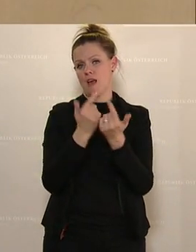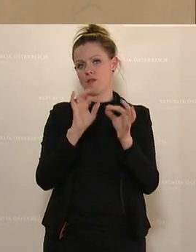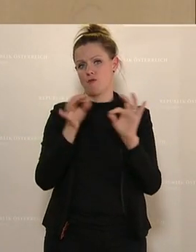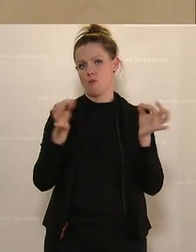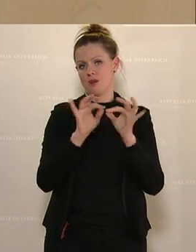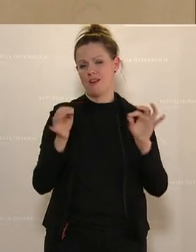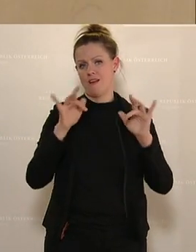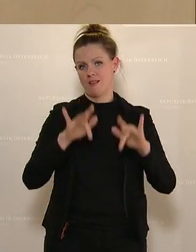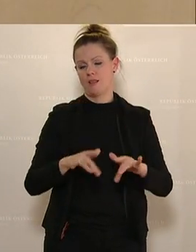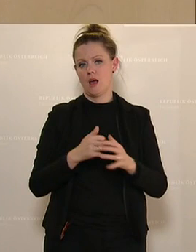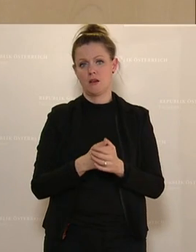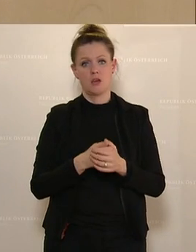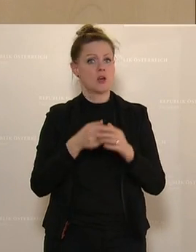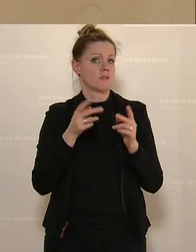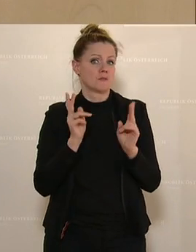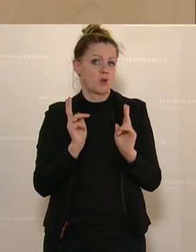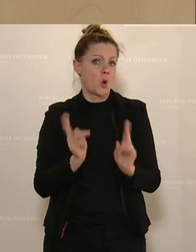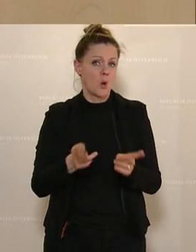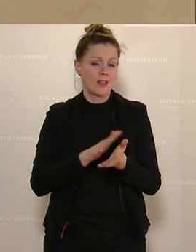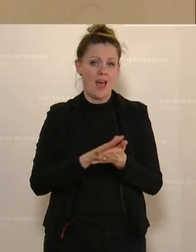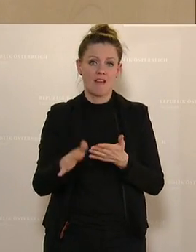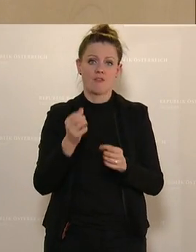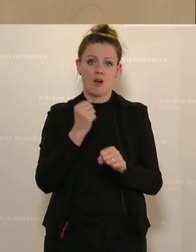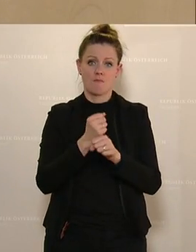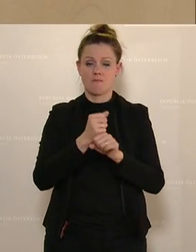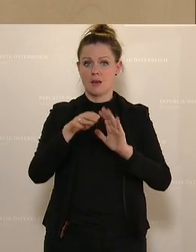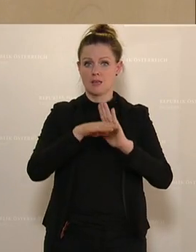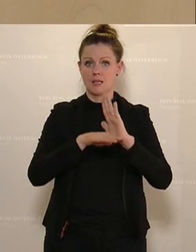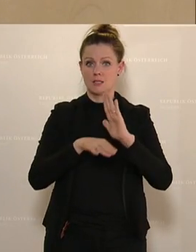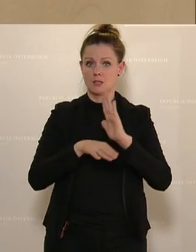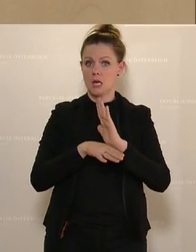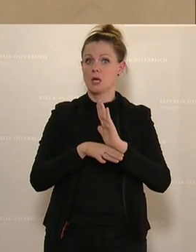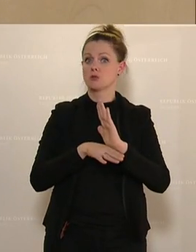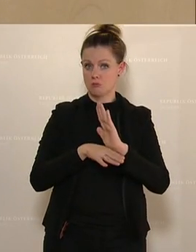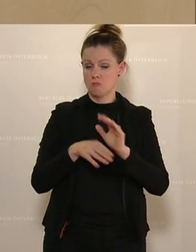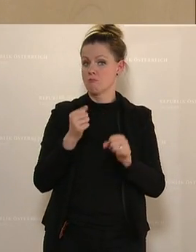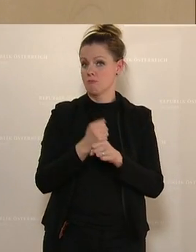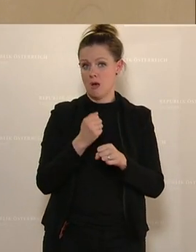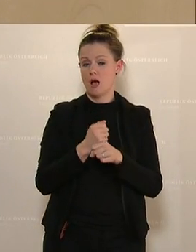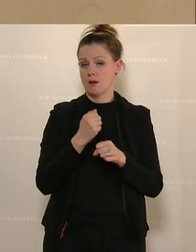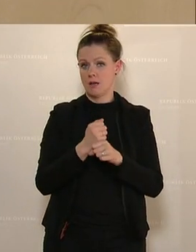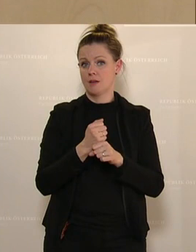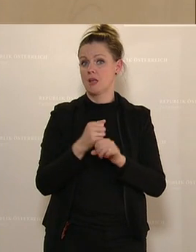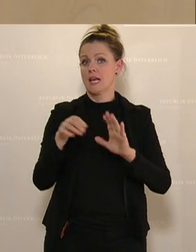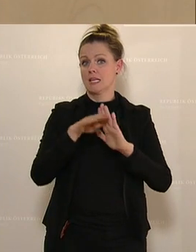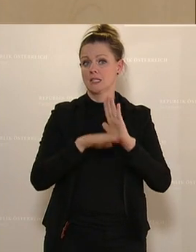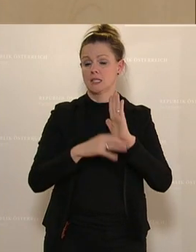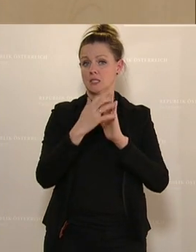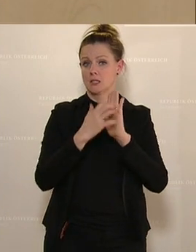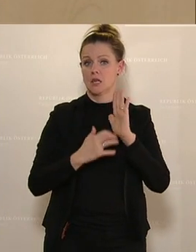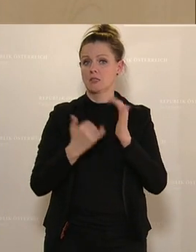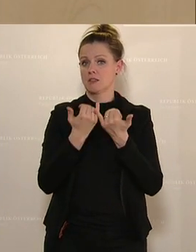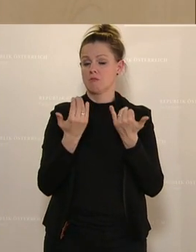Bürgerinitiative, wie einfach das ginge, damit man so ein Gesetz verabschiedet, also wie der Gesetzestext lauten müsste.